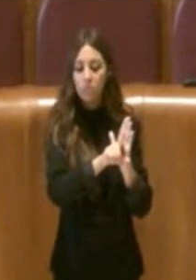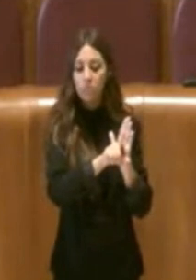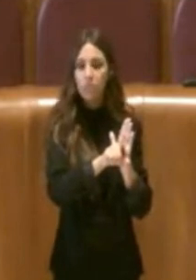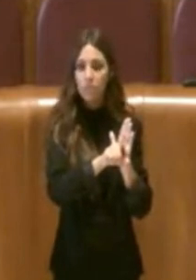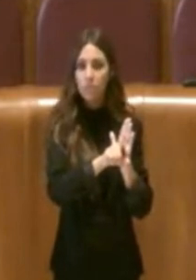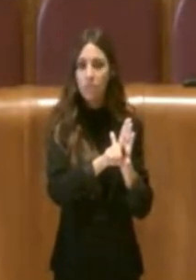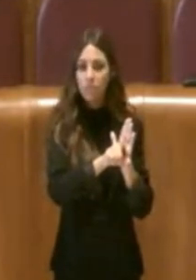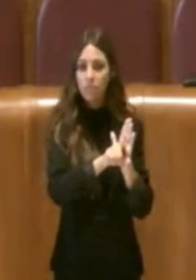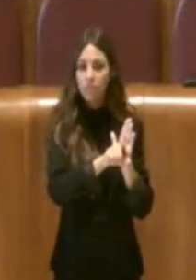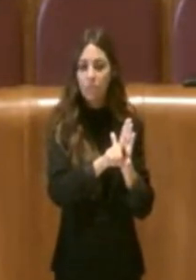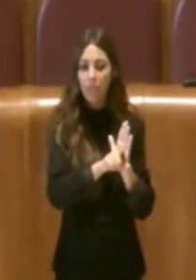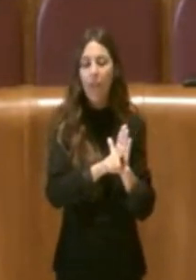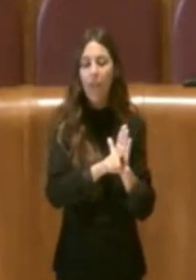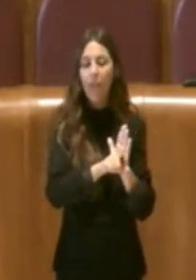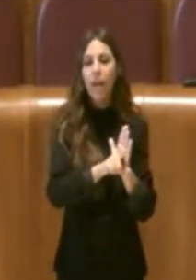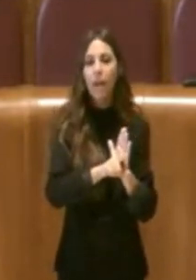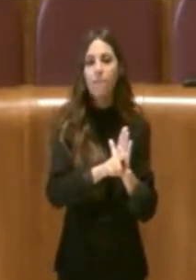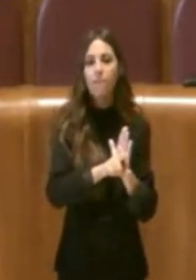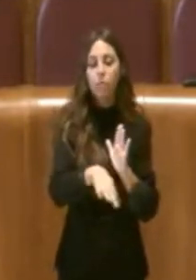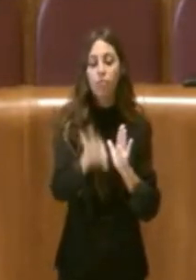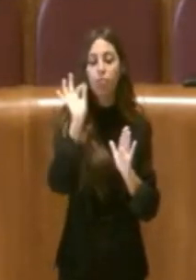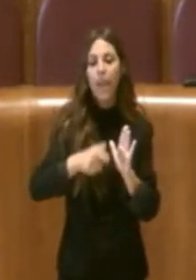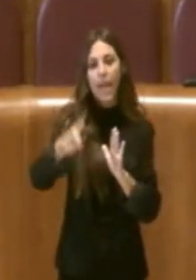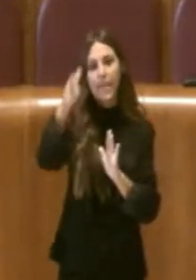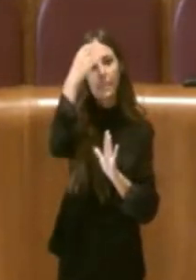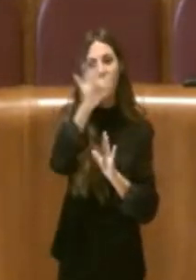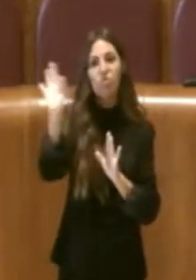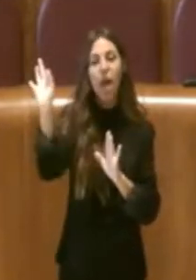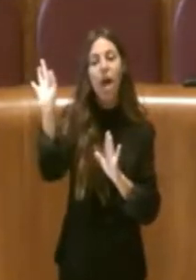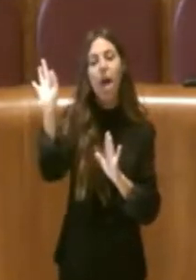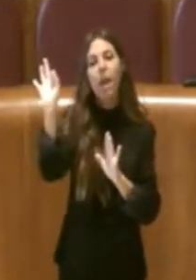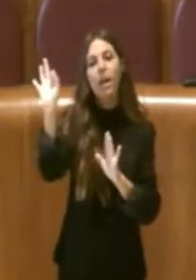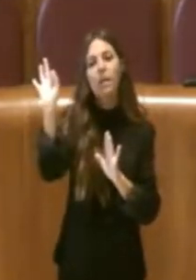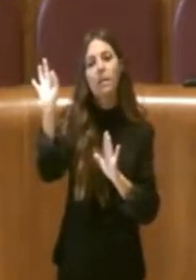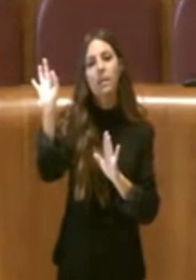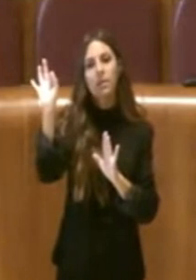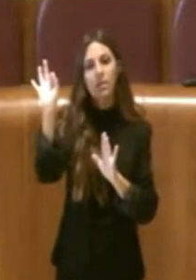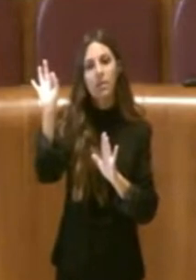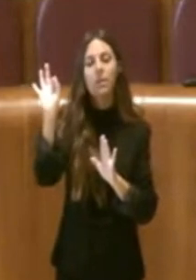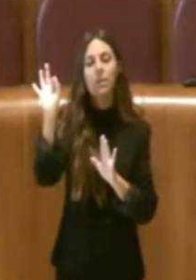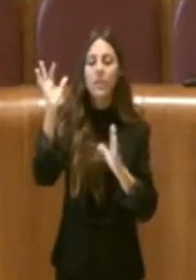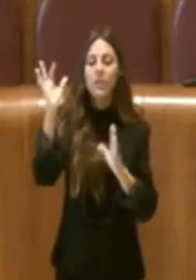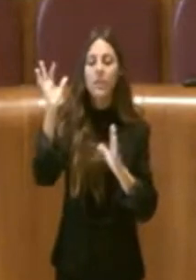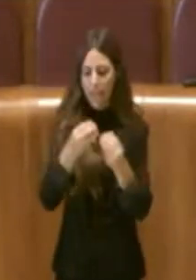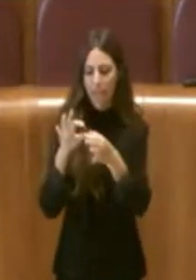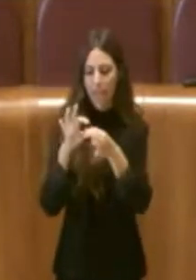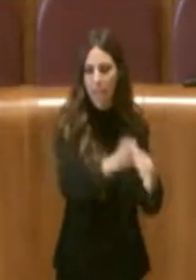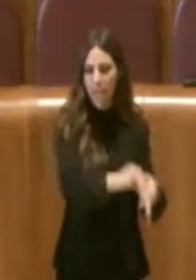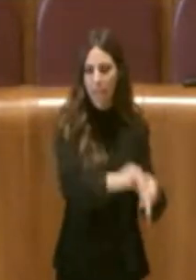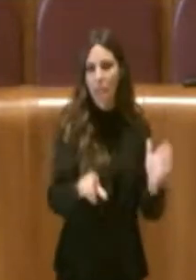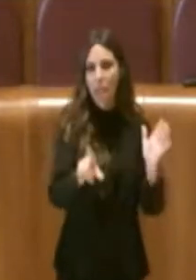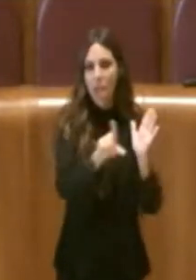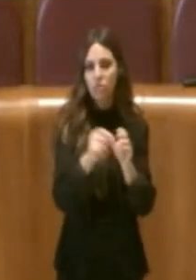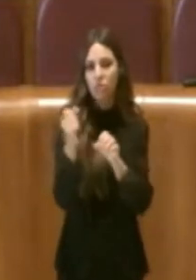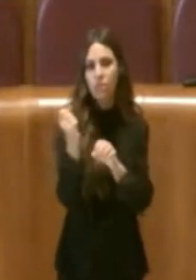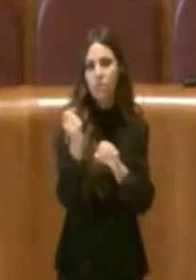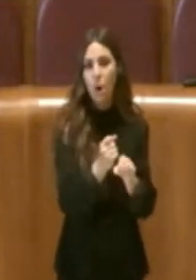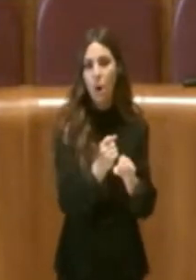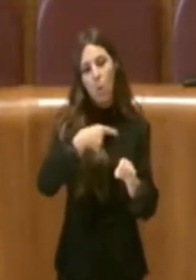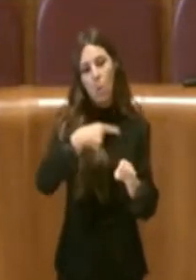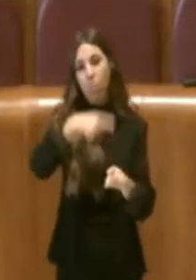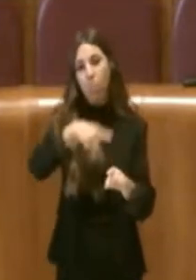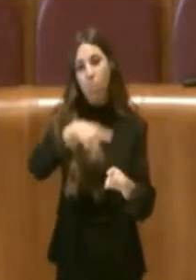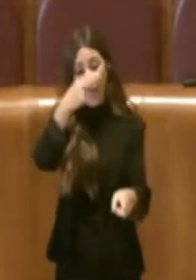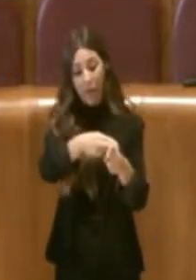uno statuto speciale anche con legge costituzionale per Roma. In